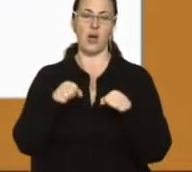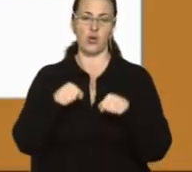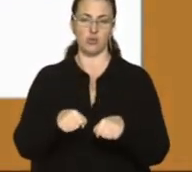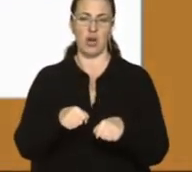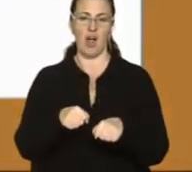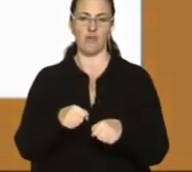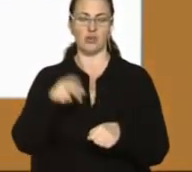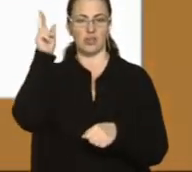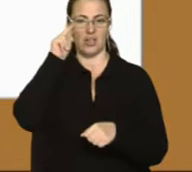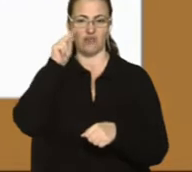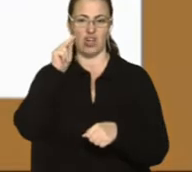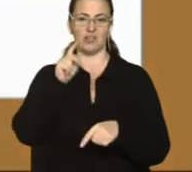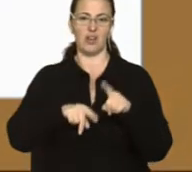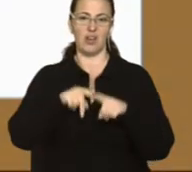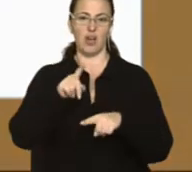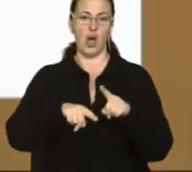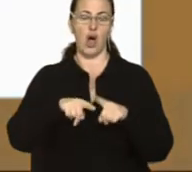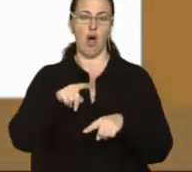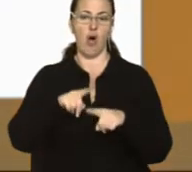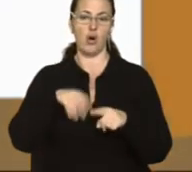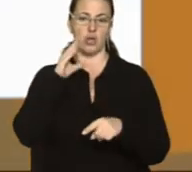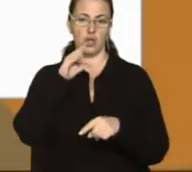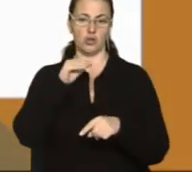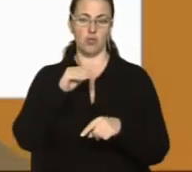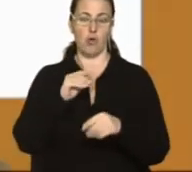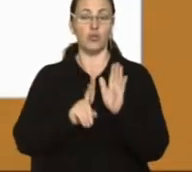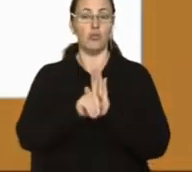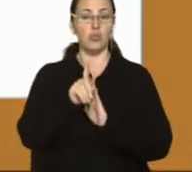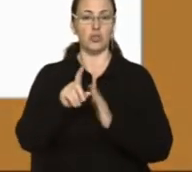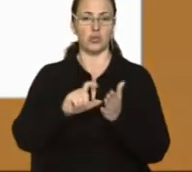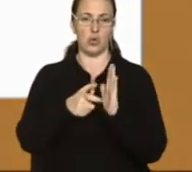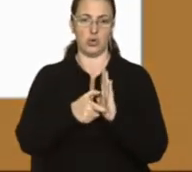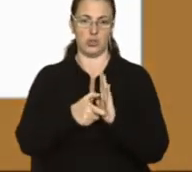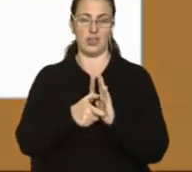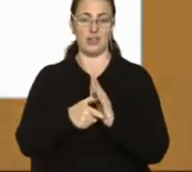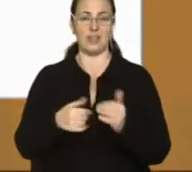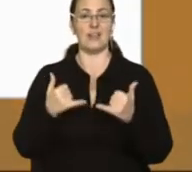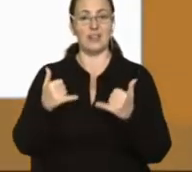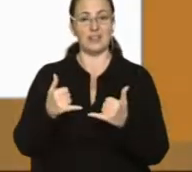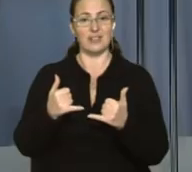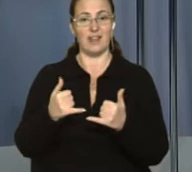початкових класах і в садочках. Для захисту української буде запроваджено посаду омбудсмена.